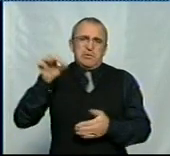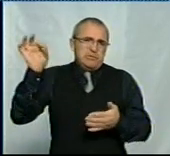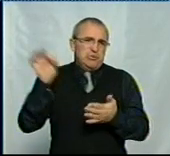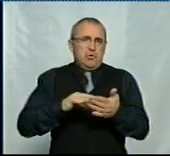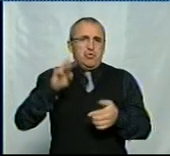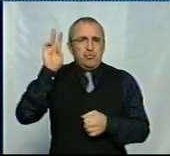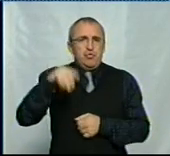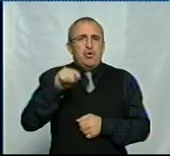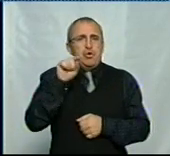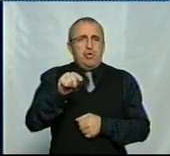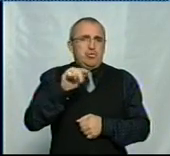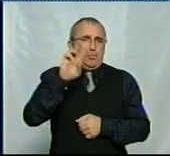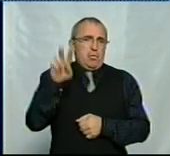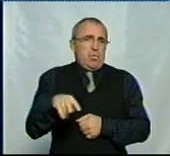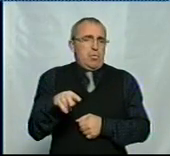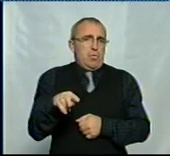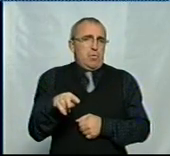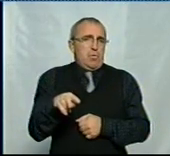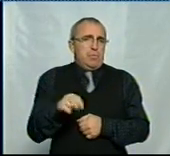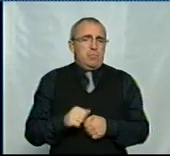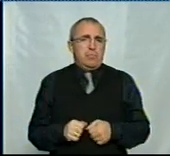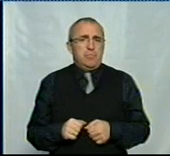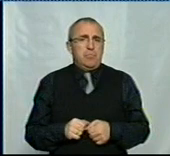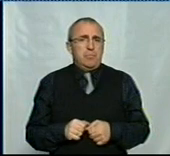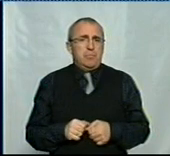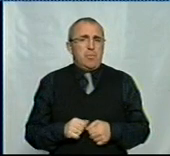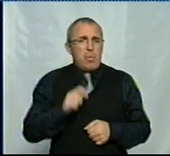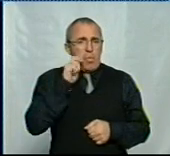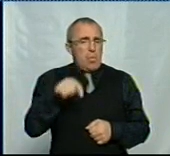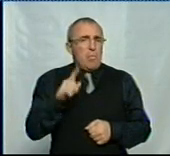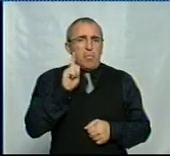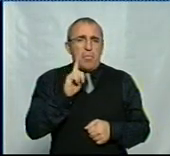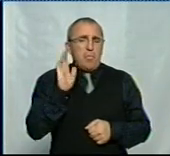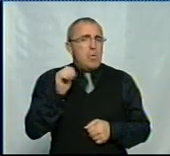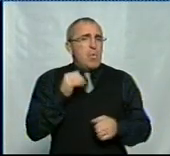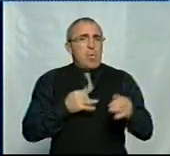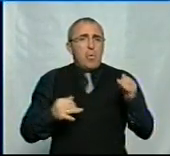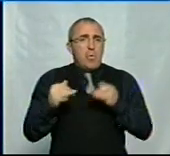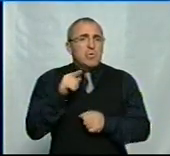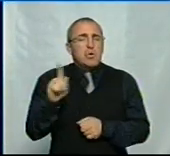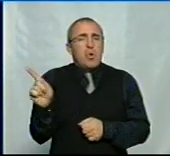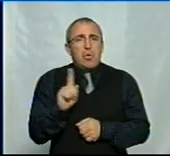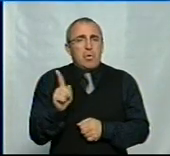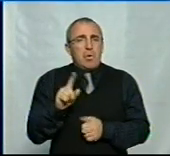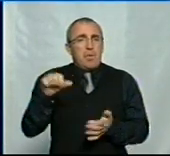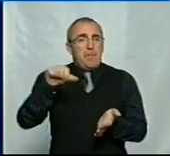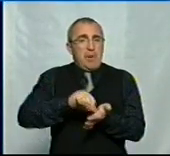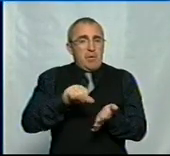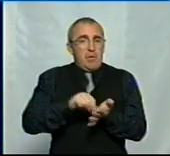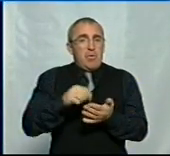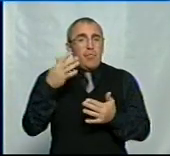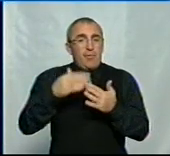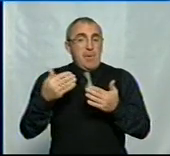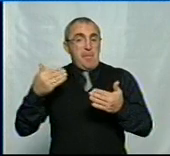штраф тисячу доларів. Якщо ви... В Україні поки що можемо говорити про те, що представники вже